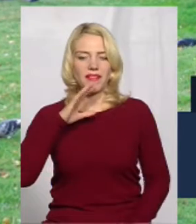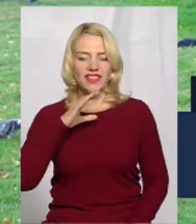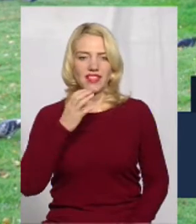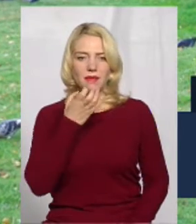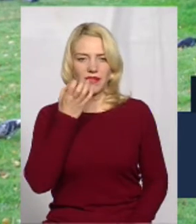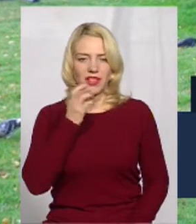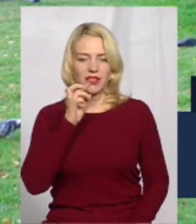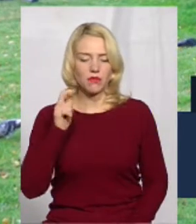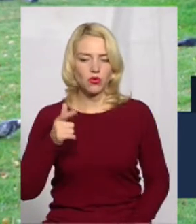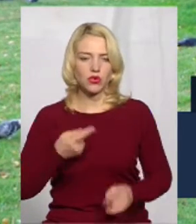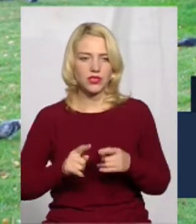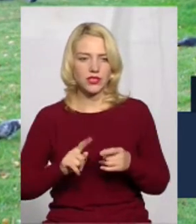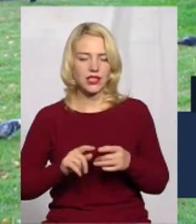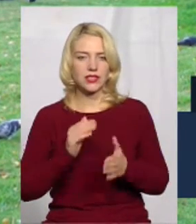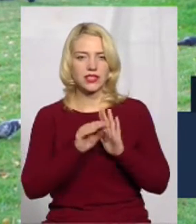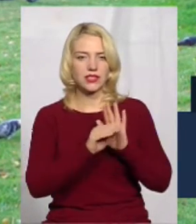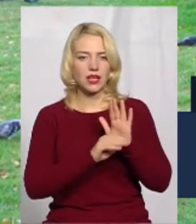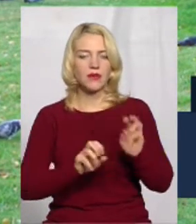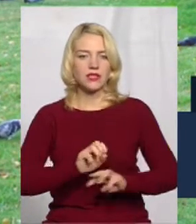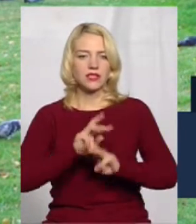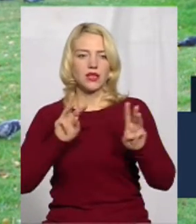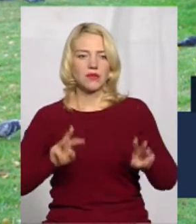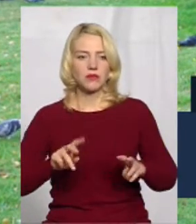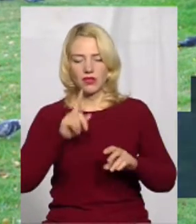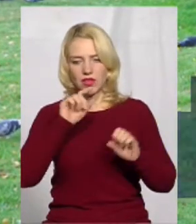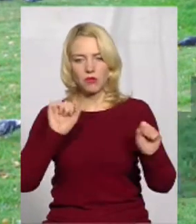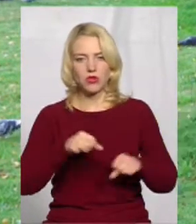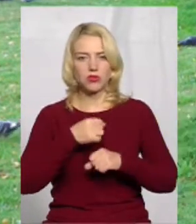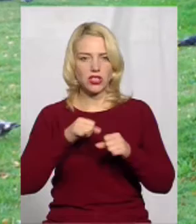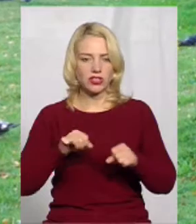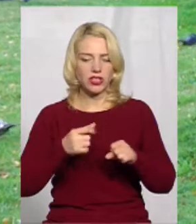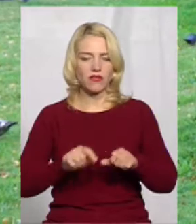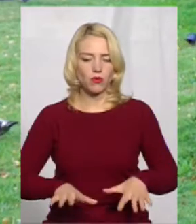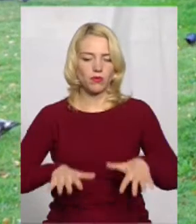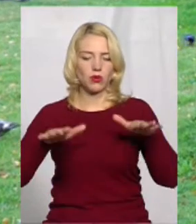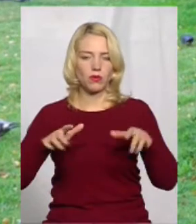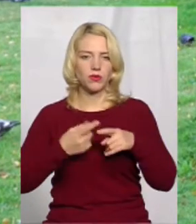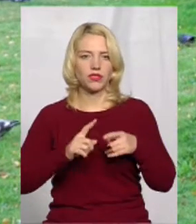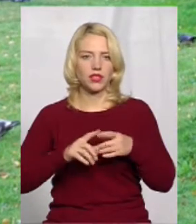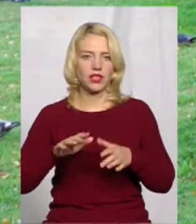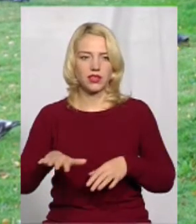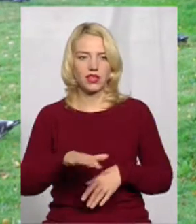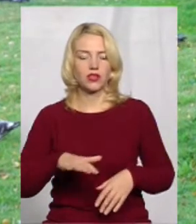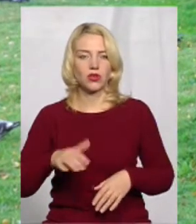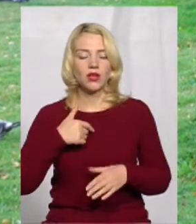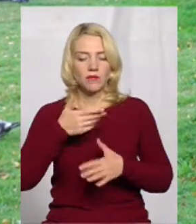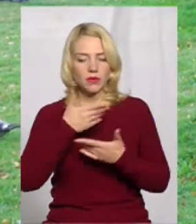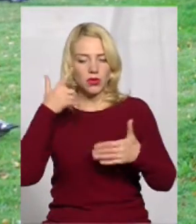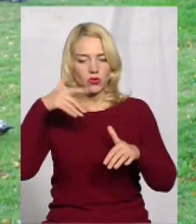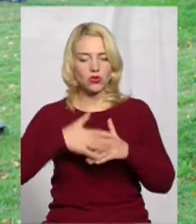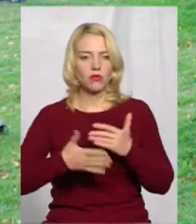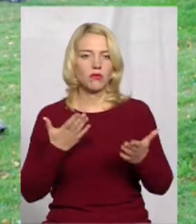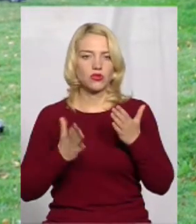забезпечує, унеможливлює підтоплення тієї території. Ми розуміємо, якщо там буде збудоване